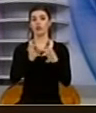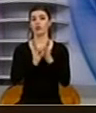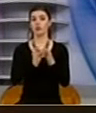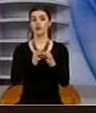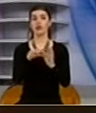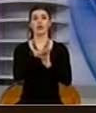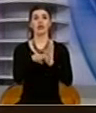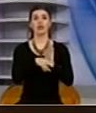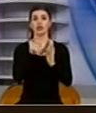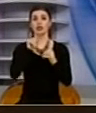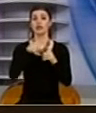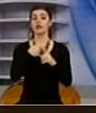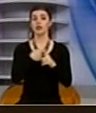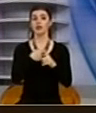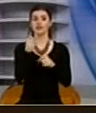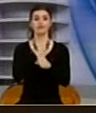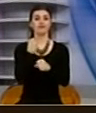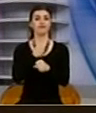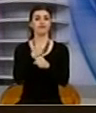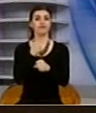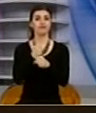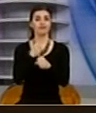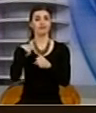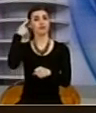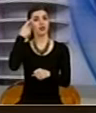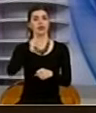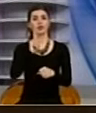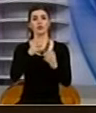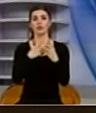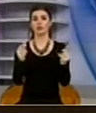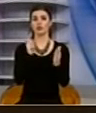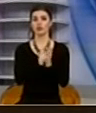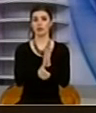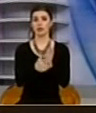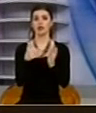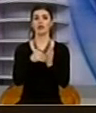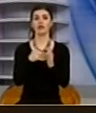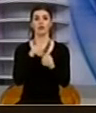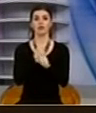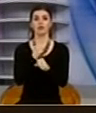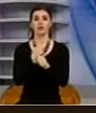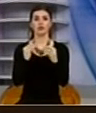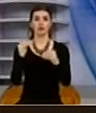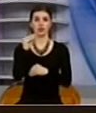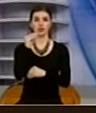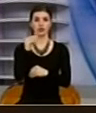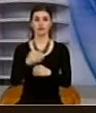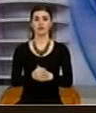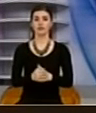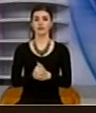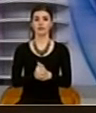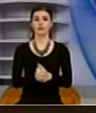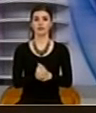lejt për rëtë kënë, problem i cili konsideroje se nuk është zhjidhe nga se ju ka konvenu e të menajmentin edhe bordit të rëtë kësë.